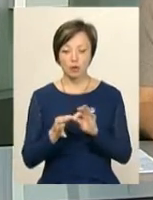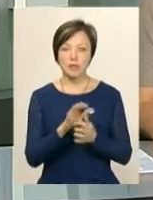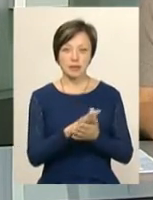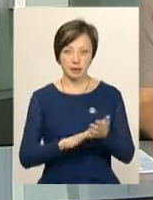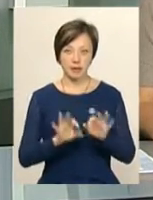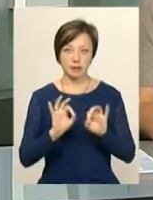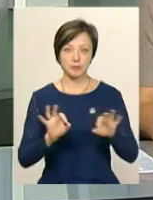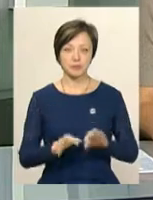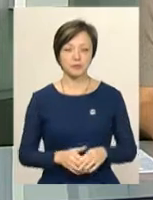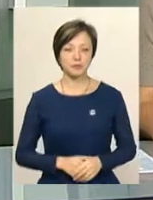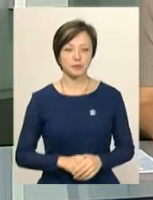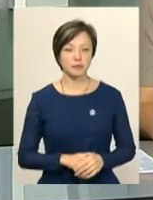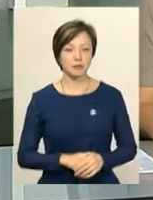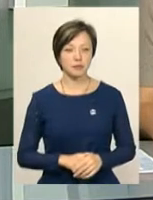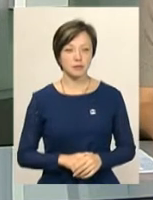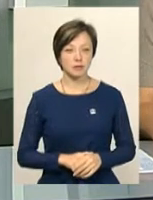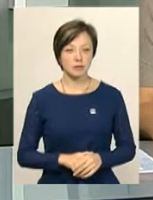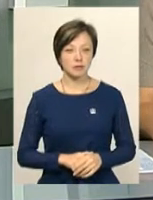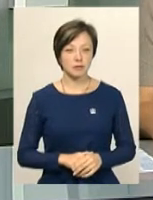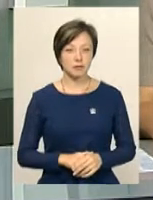змагань дізнаємося від нашої кореспондентки.